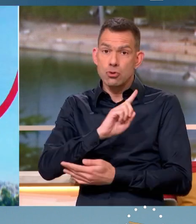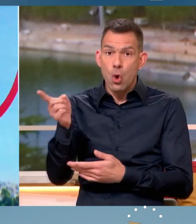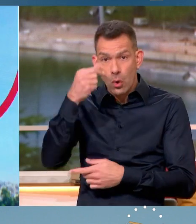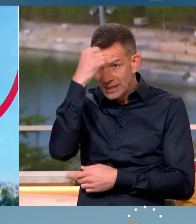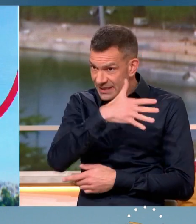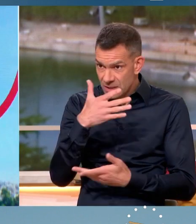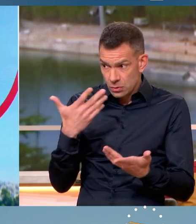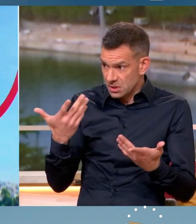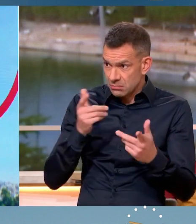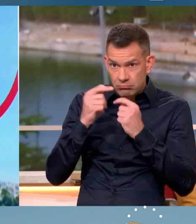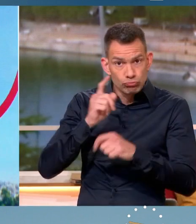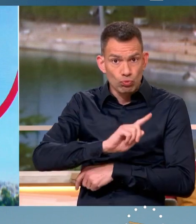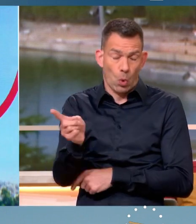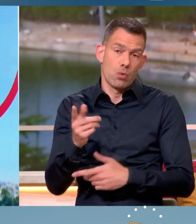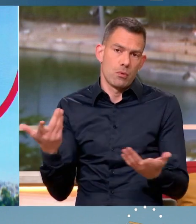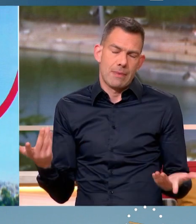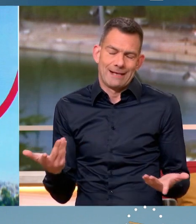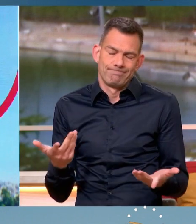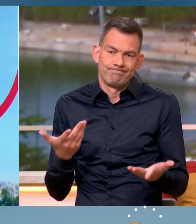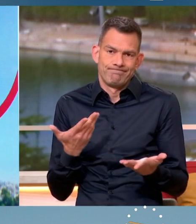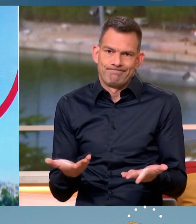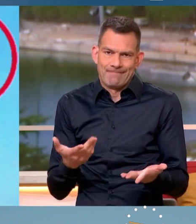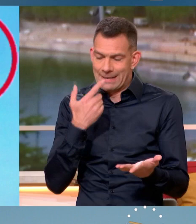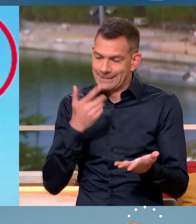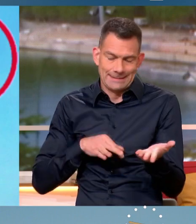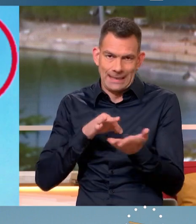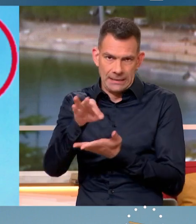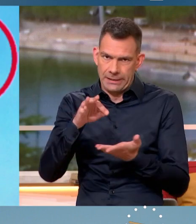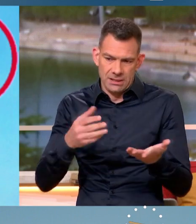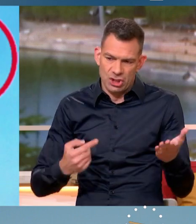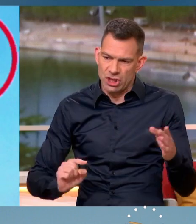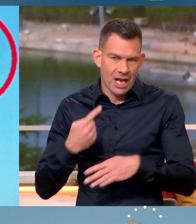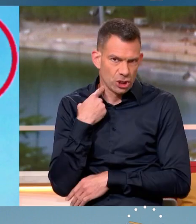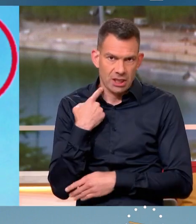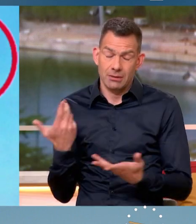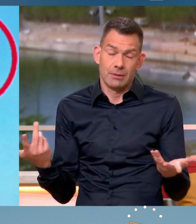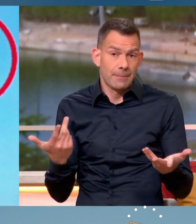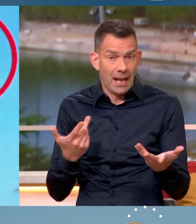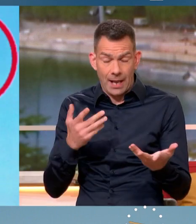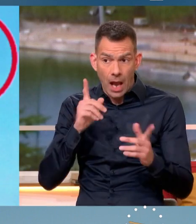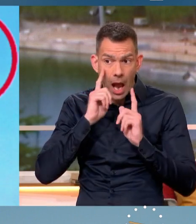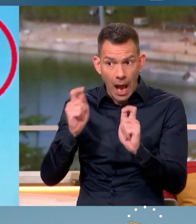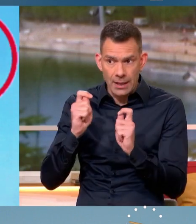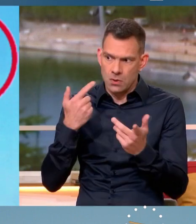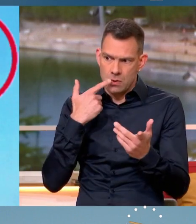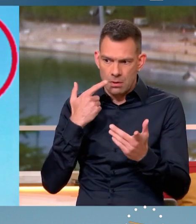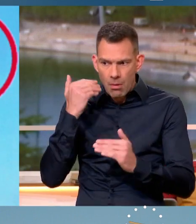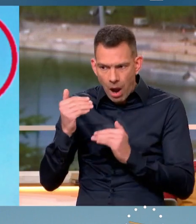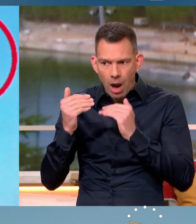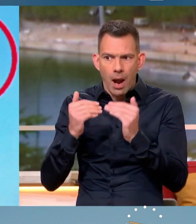Donc, je crois que pour l'instant, cette stratégie, elle a échoué. Veillons à ne pas aller vers une escalade